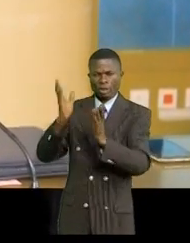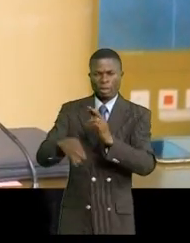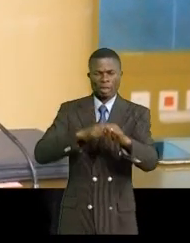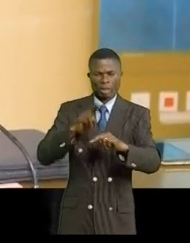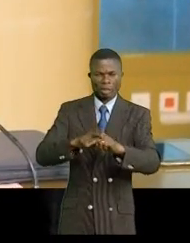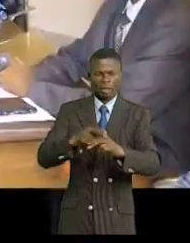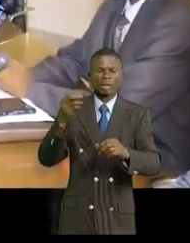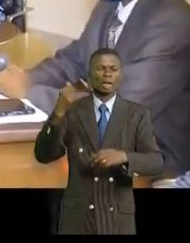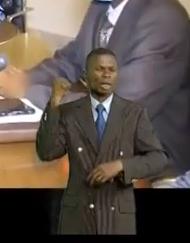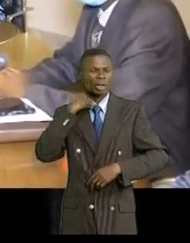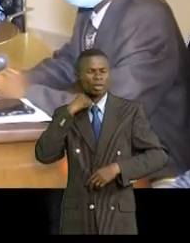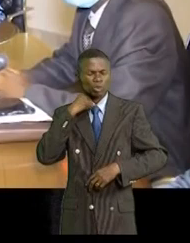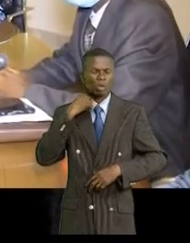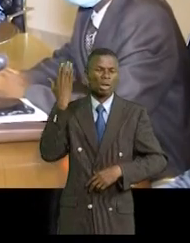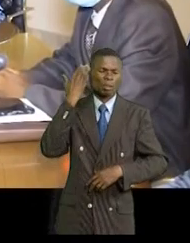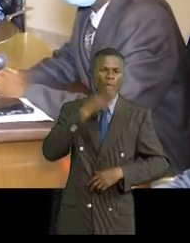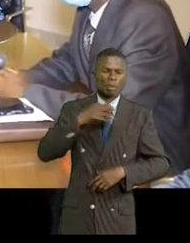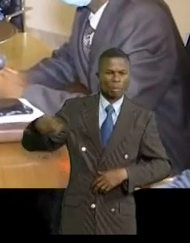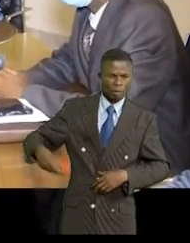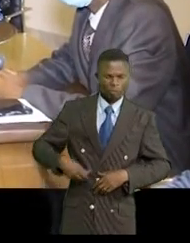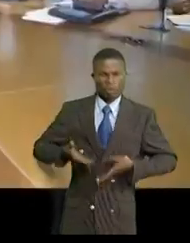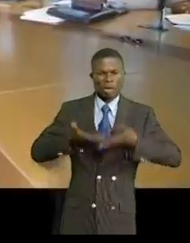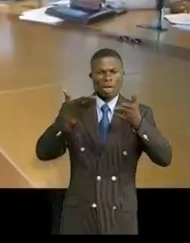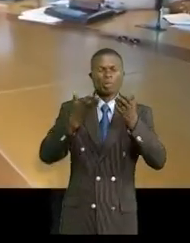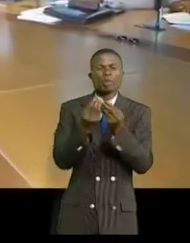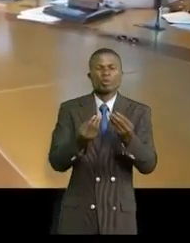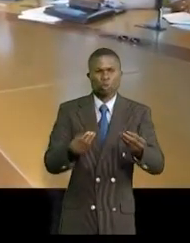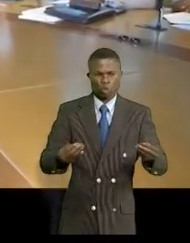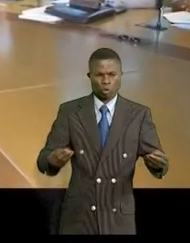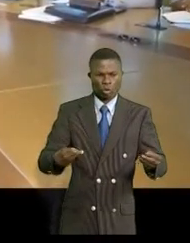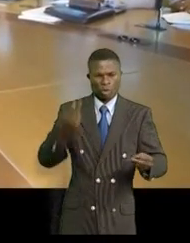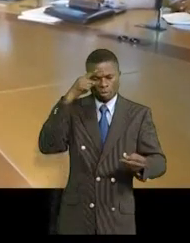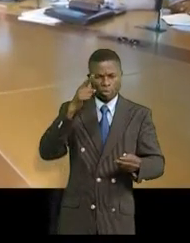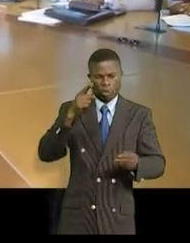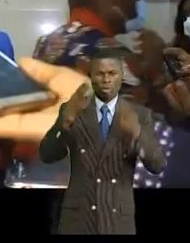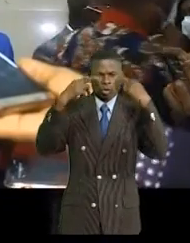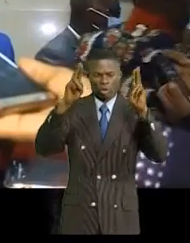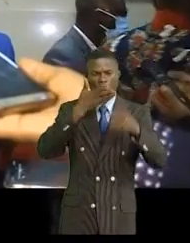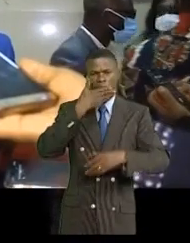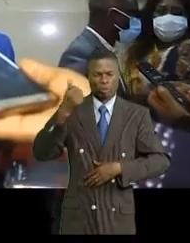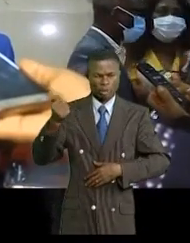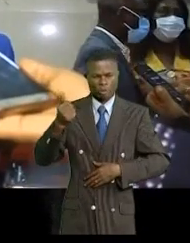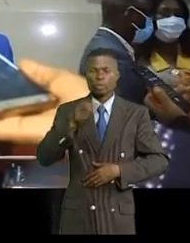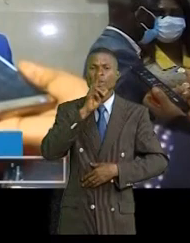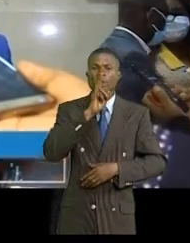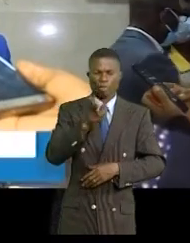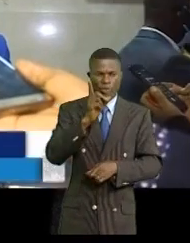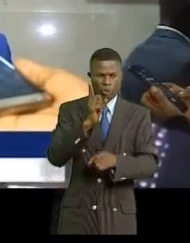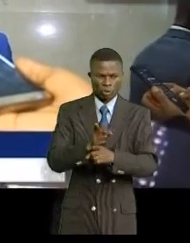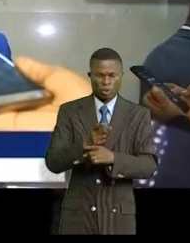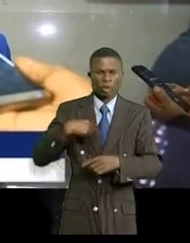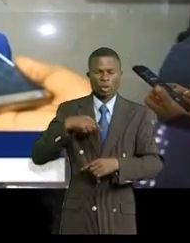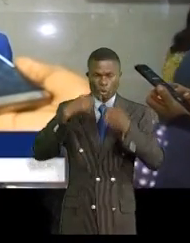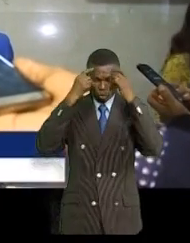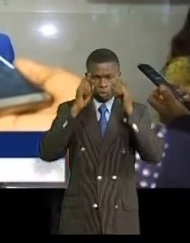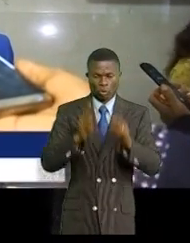professionnels de santé n'a pas hésité de proposer les pistes de solution pour une bonne réussite. Concrètement, nous sommes dit